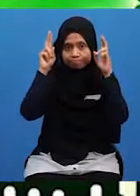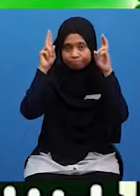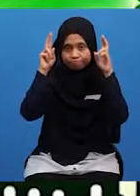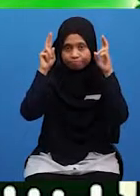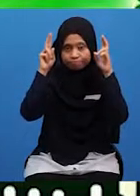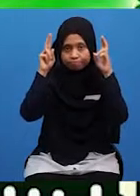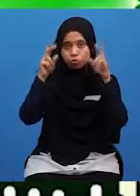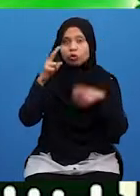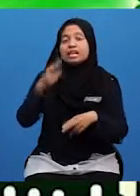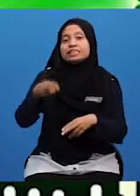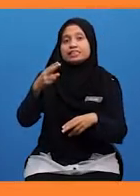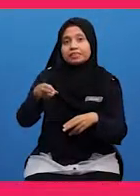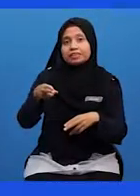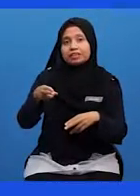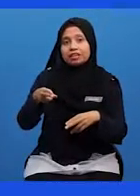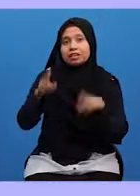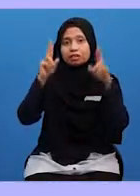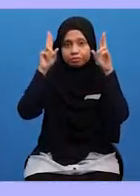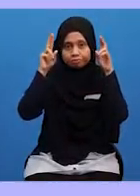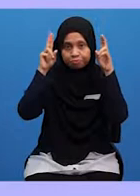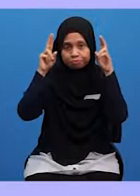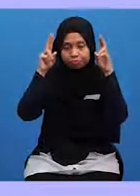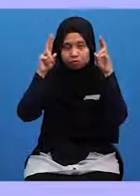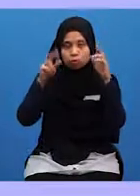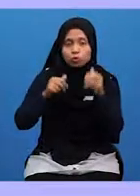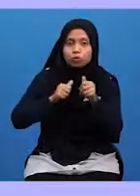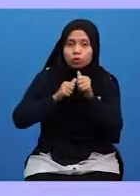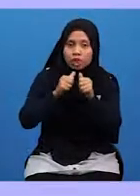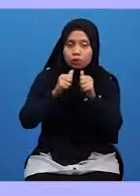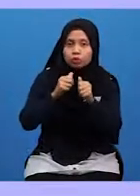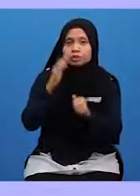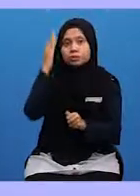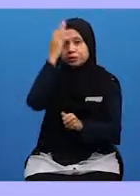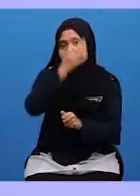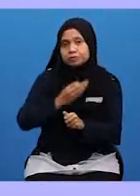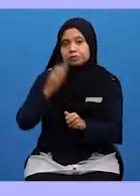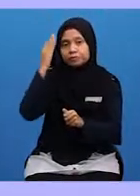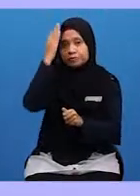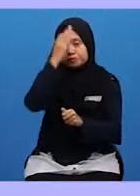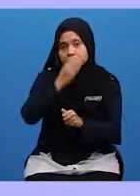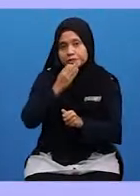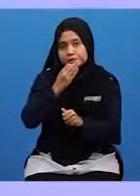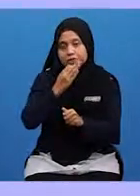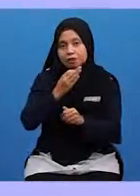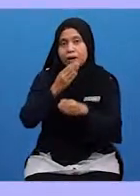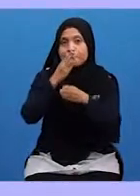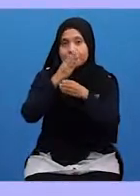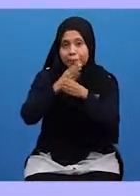sirah Dengan tajuk Meneladani Sifat As-Siddiq Nabi Muhammad